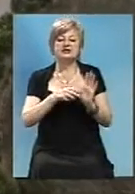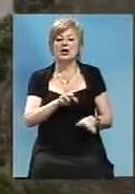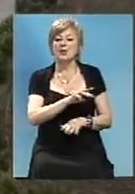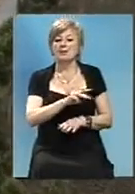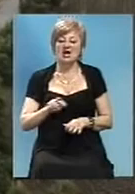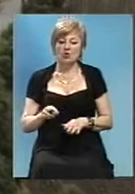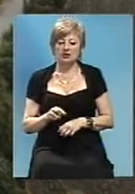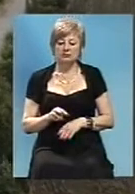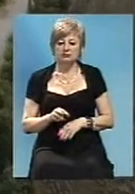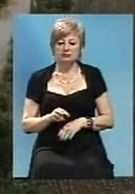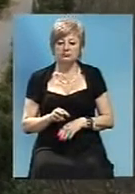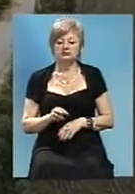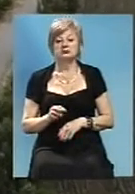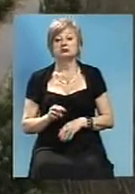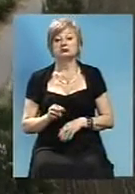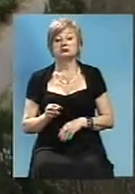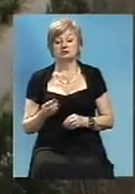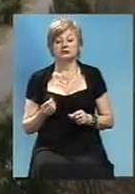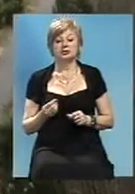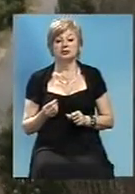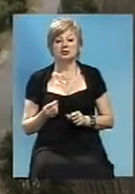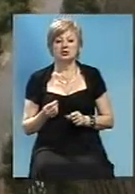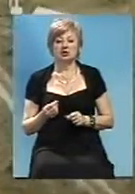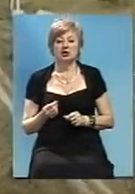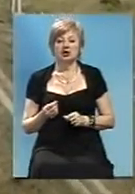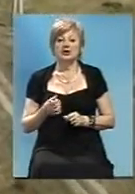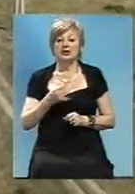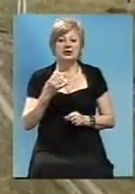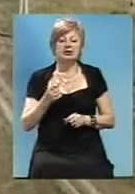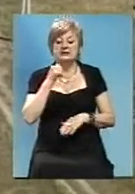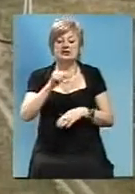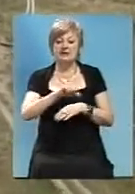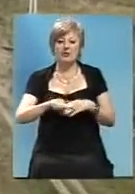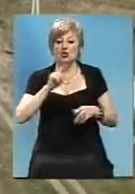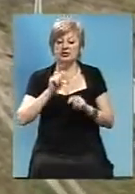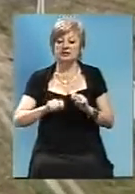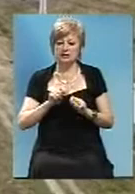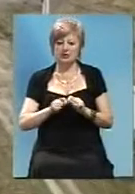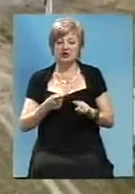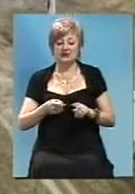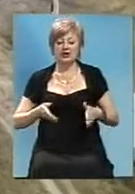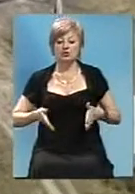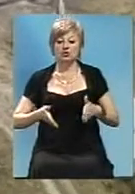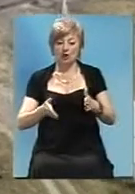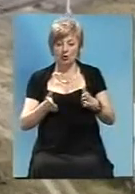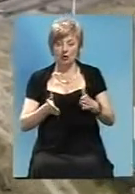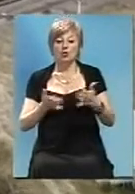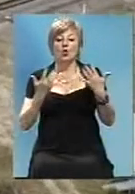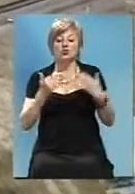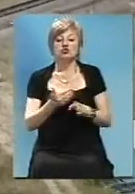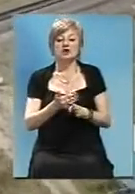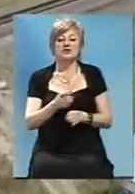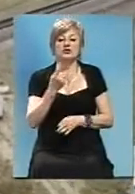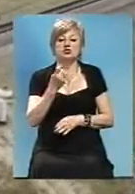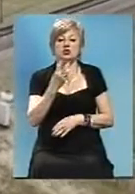раніше говорив. І з таможеного експеримента на цю роботу вже вирішено